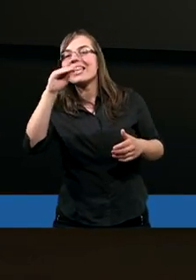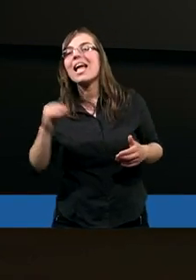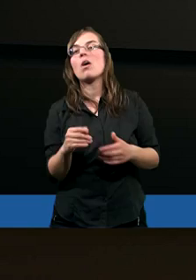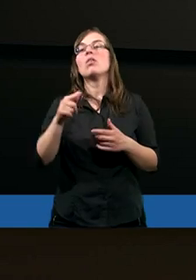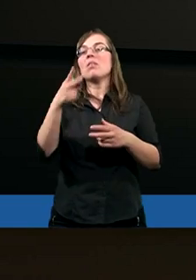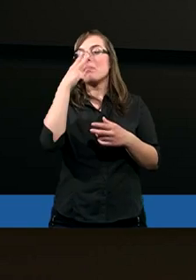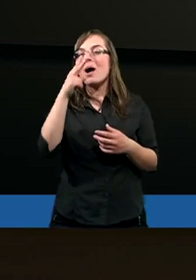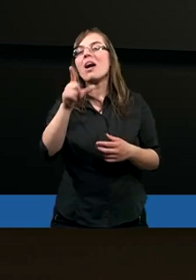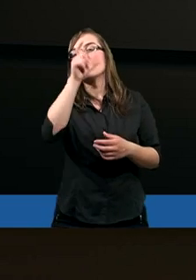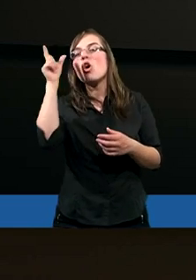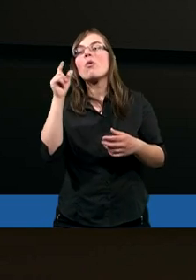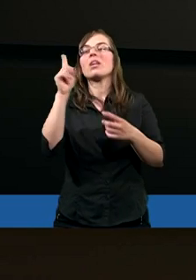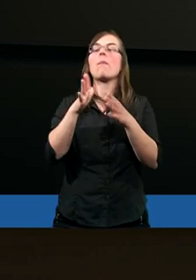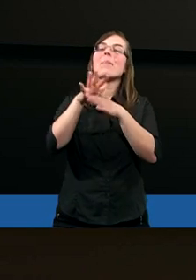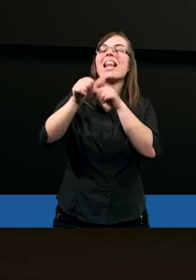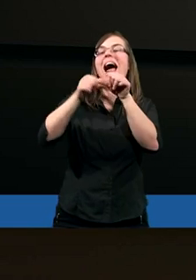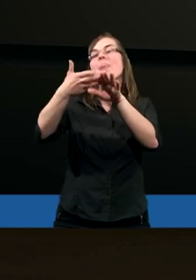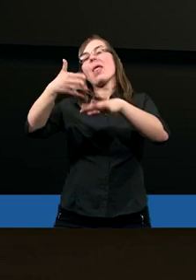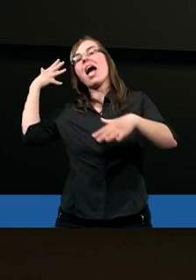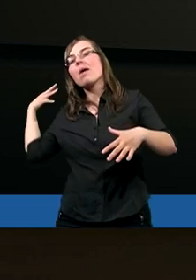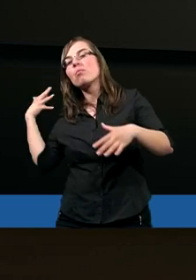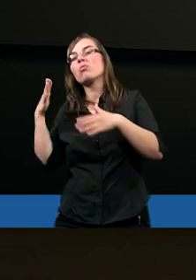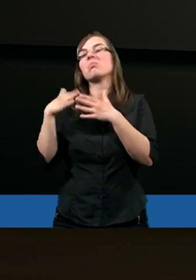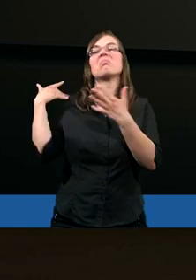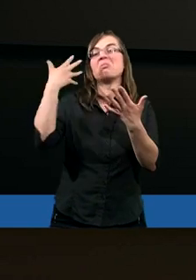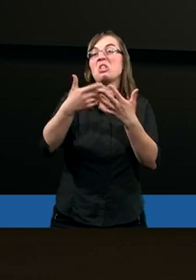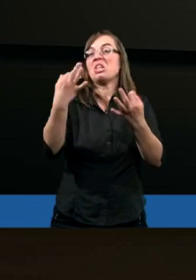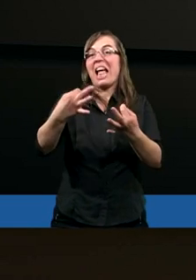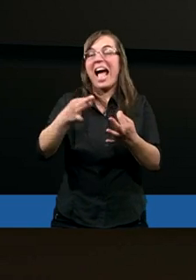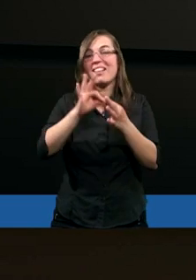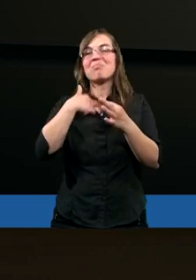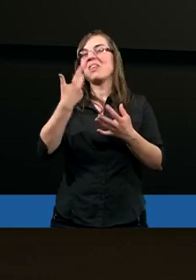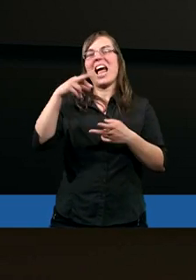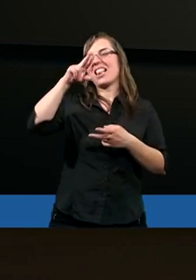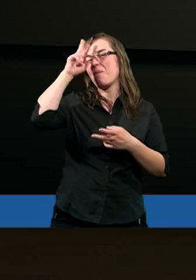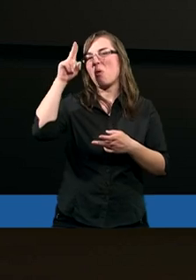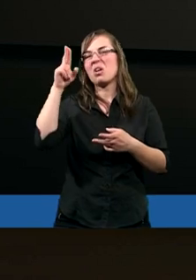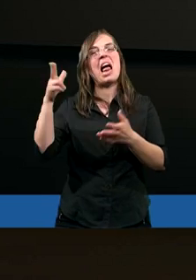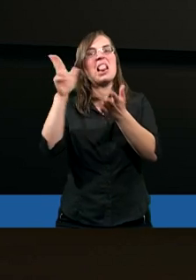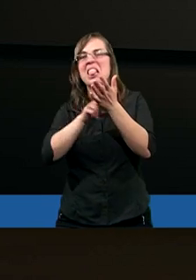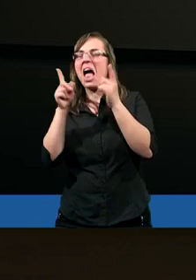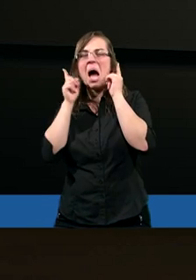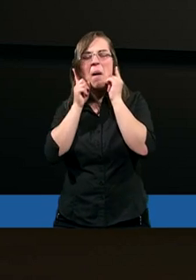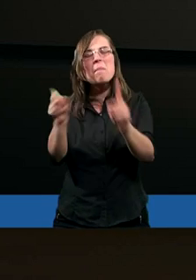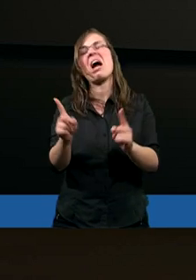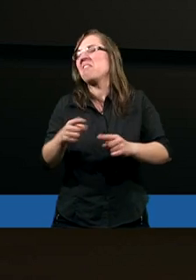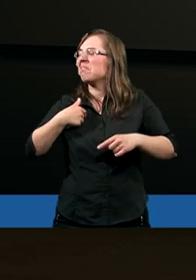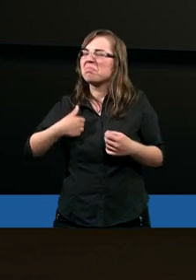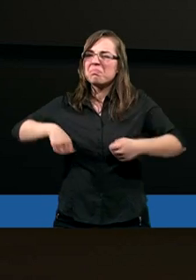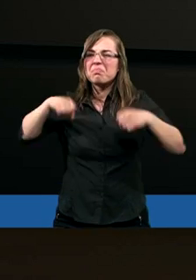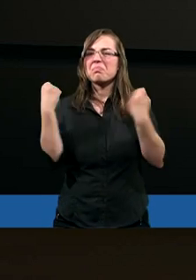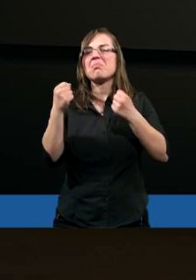patrząc na mnie dziesięć czy piętnaście lat temu, chyba byście mnie nie poznali, ale naprawdę potrafiłam się